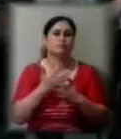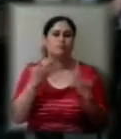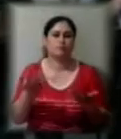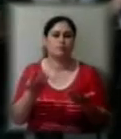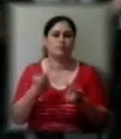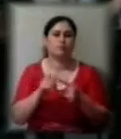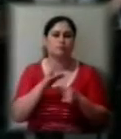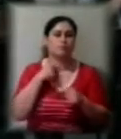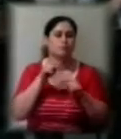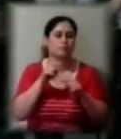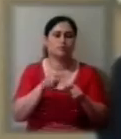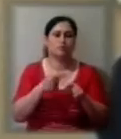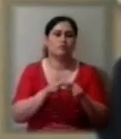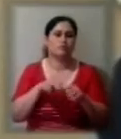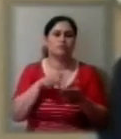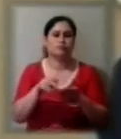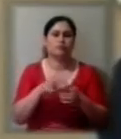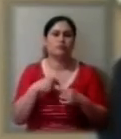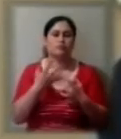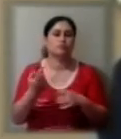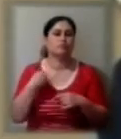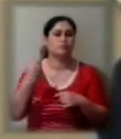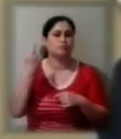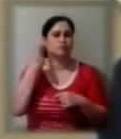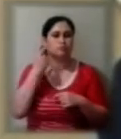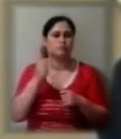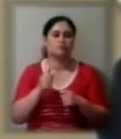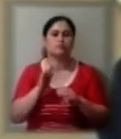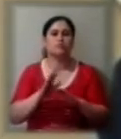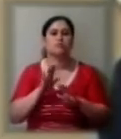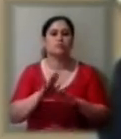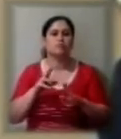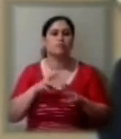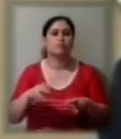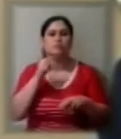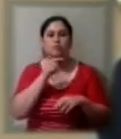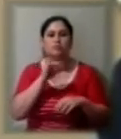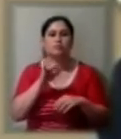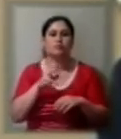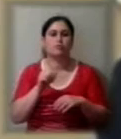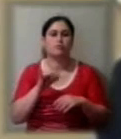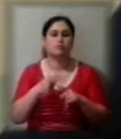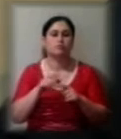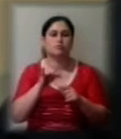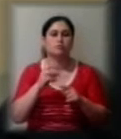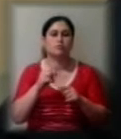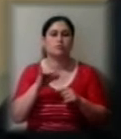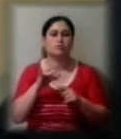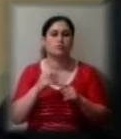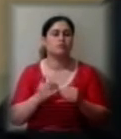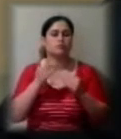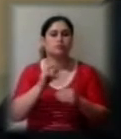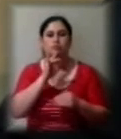вийшли і просимо нас почути». Заступник міністра економіки Тарас Качка говорить, що ціни на добриво не зростатимуть. «В нашому